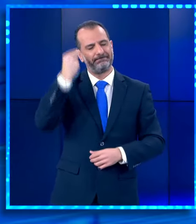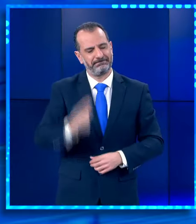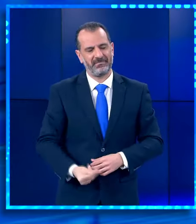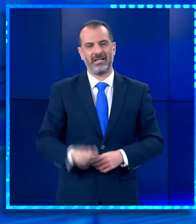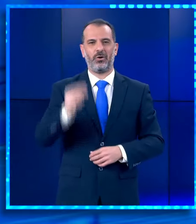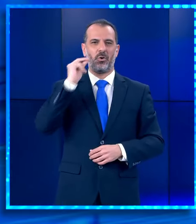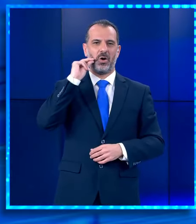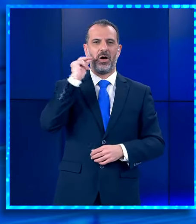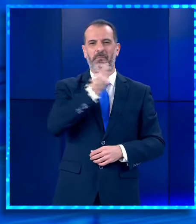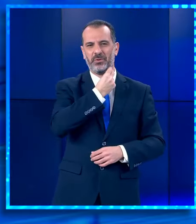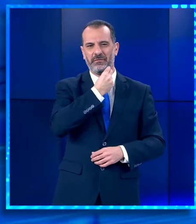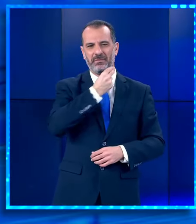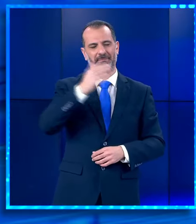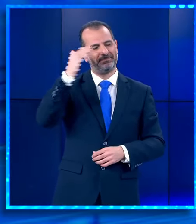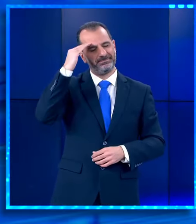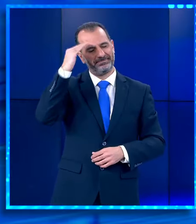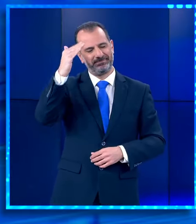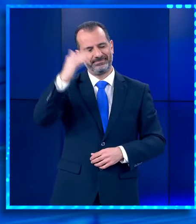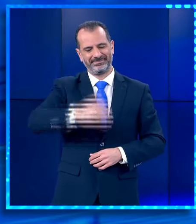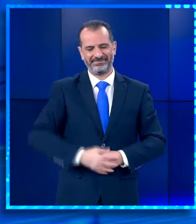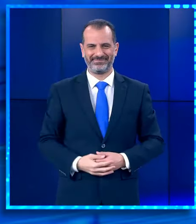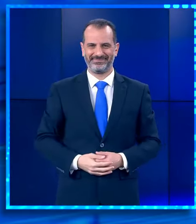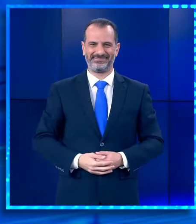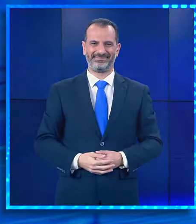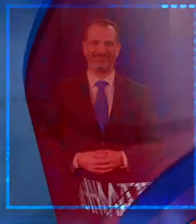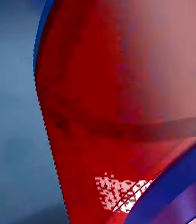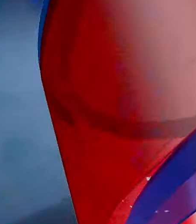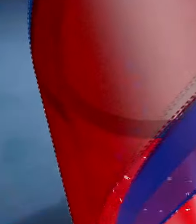κύριοι, καλό και χαρούμενο απόγευμα να έχετε. Γεια σας!